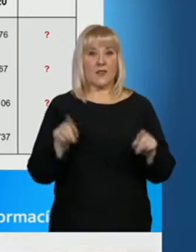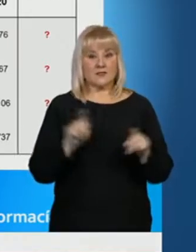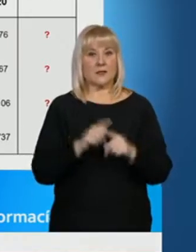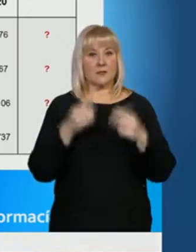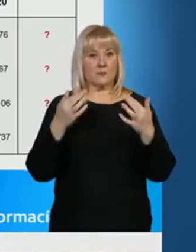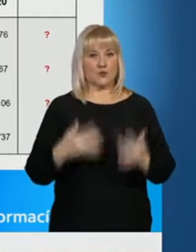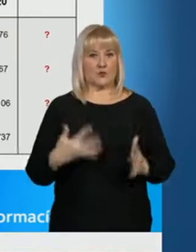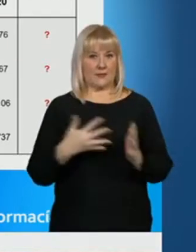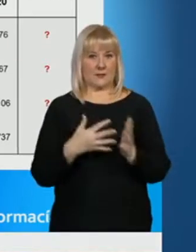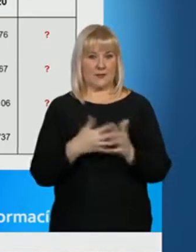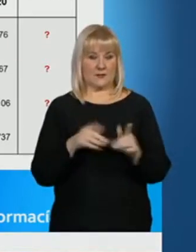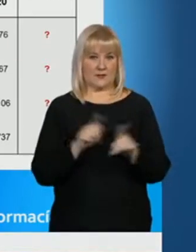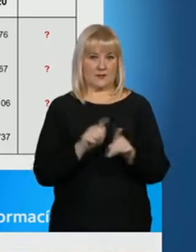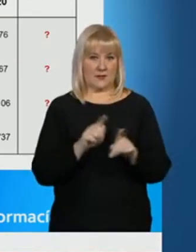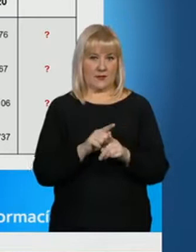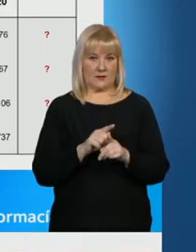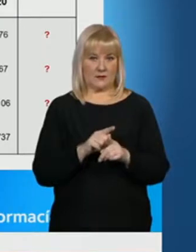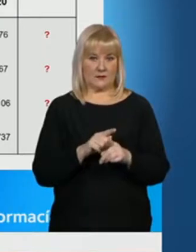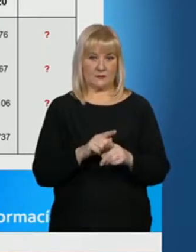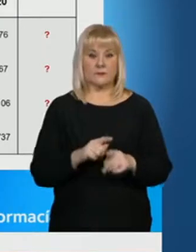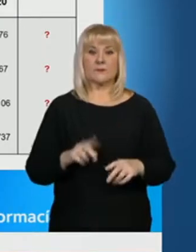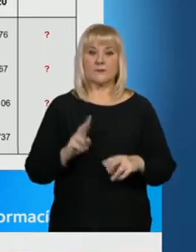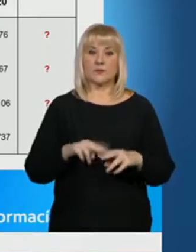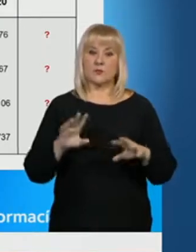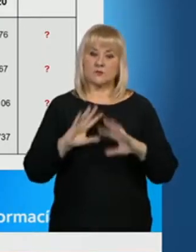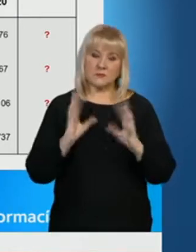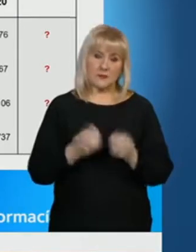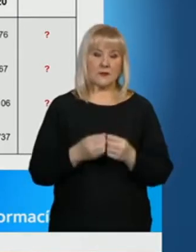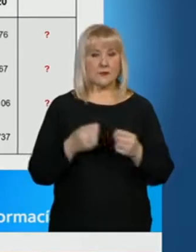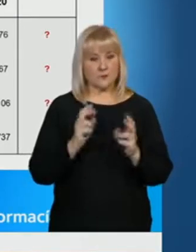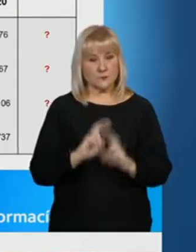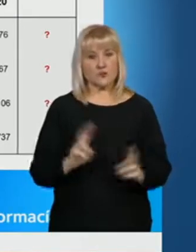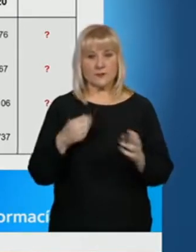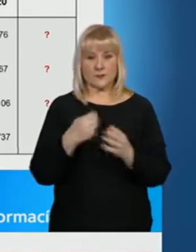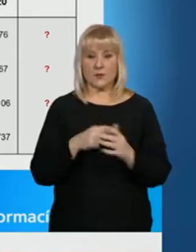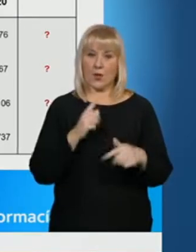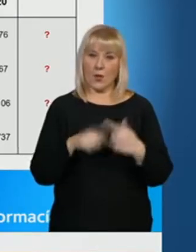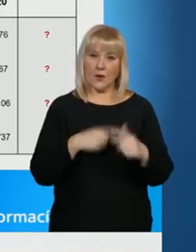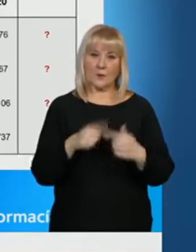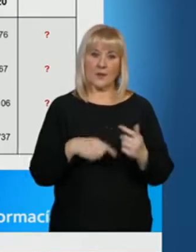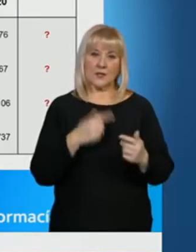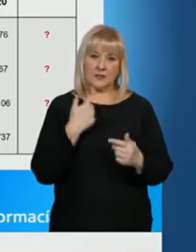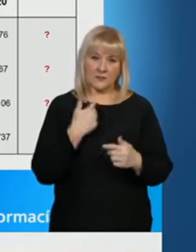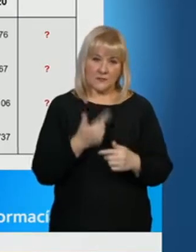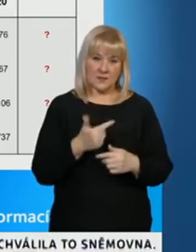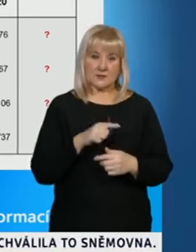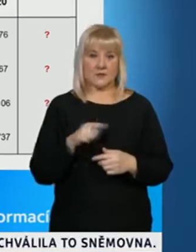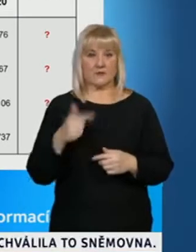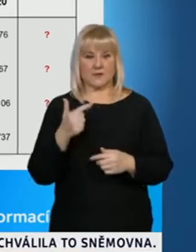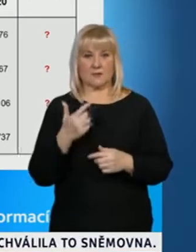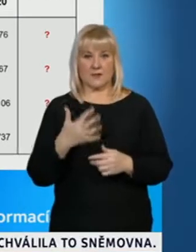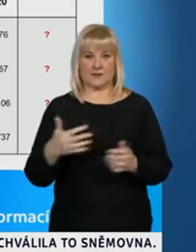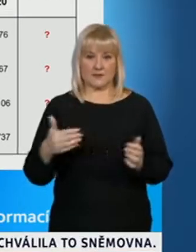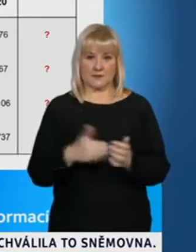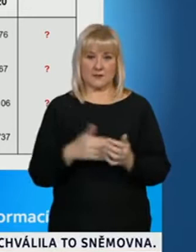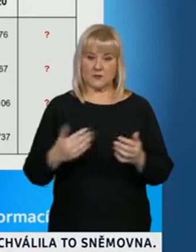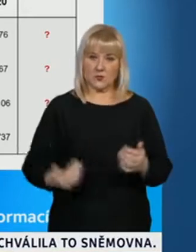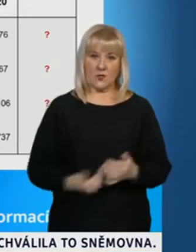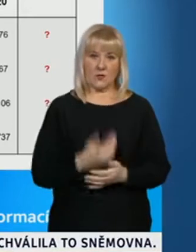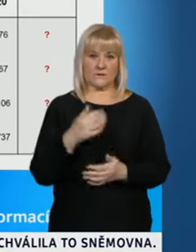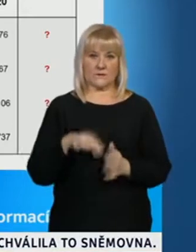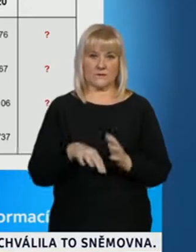testů. A úhrně by to mohl znamenat něco mezi něco kolem 20 až 25 tisíc nově